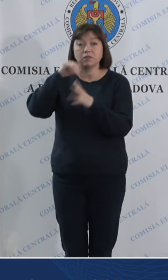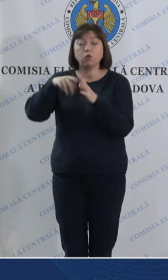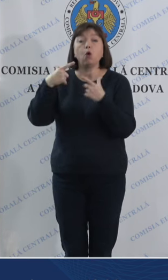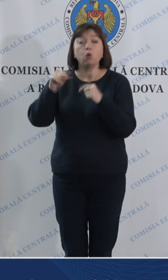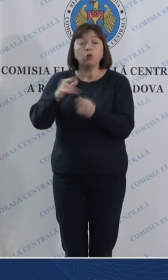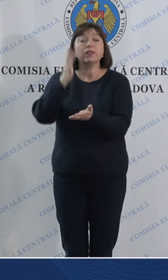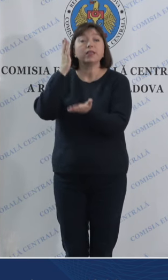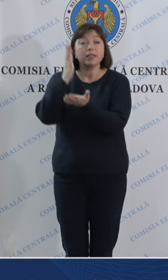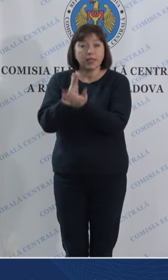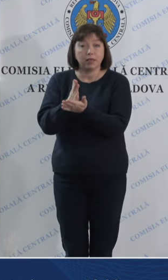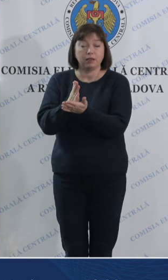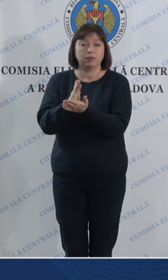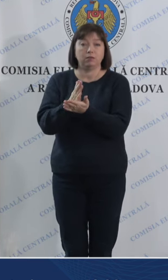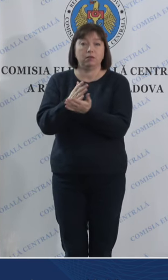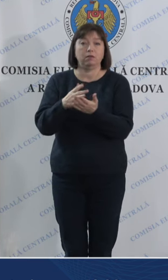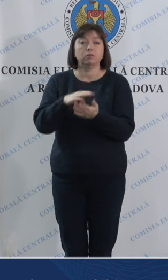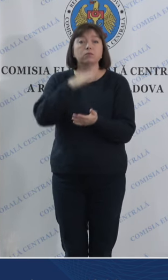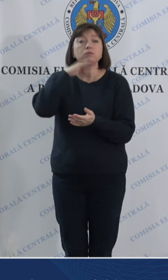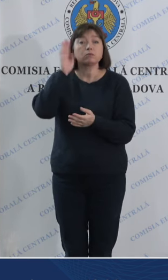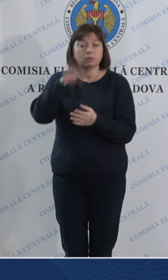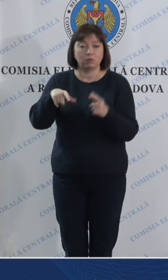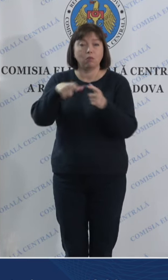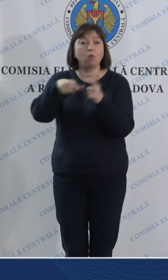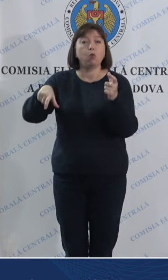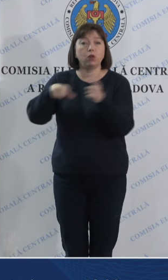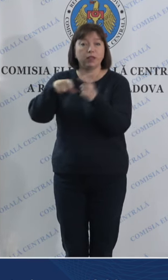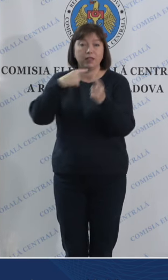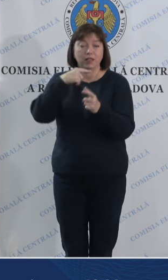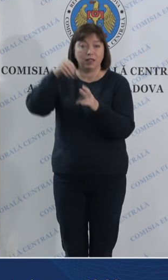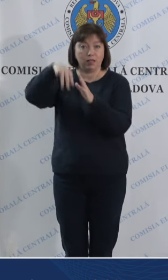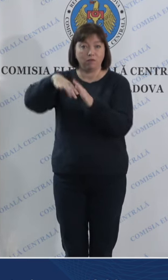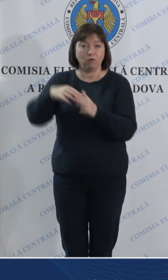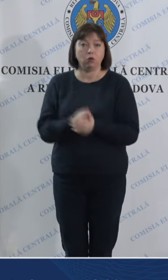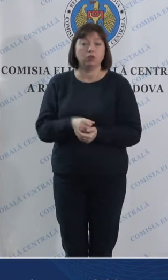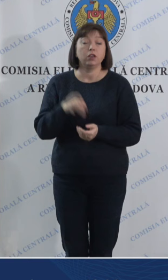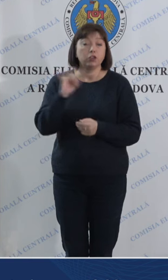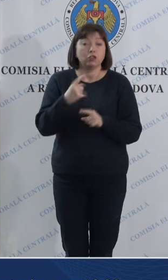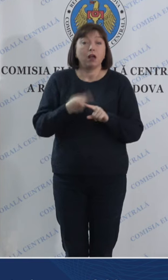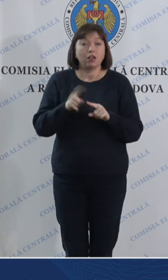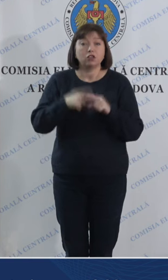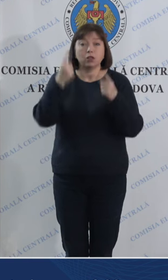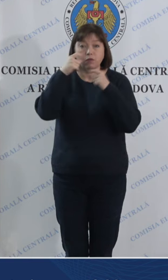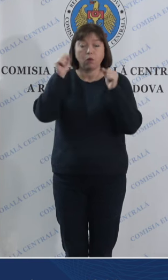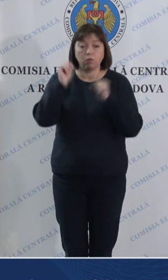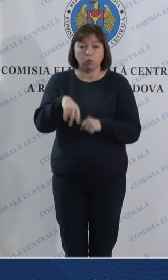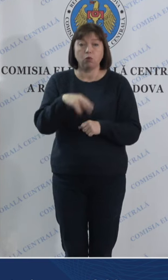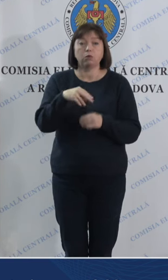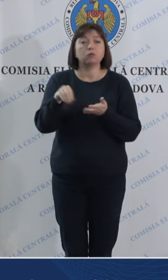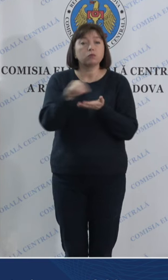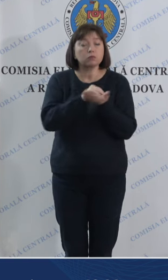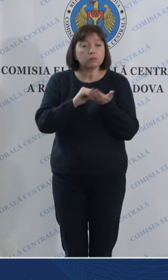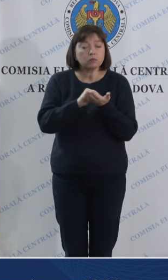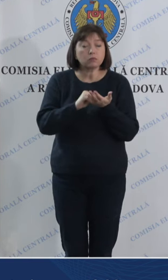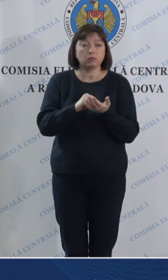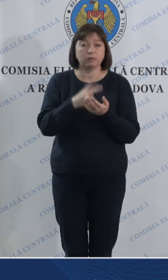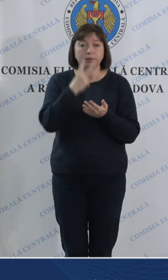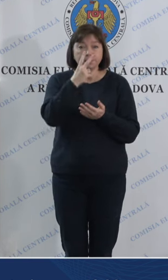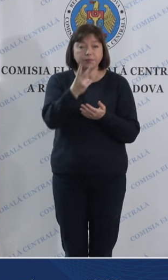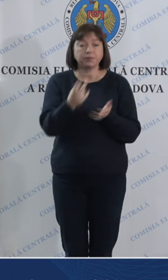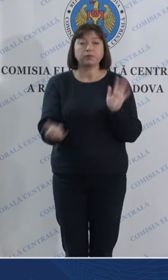este disponibil un număr mai mare de buletine de vot și această informație poate fi consultată pe